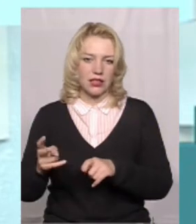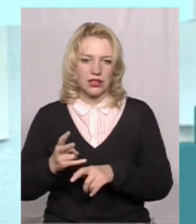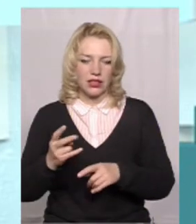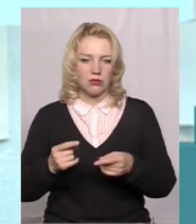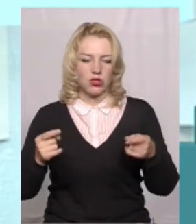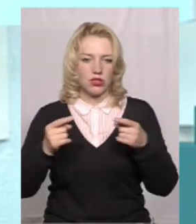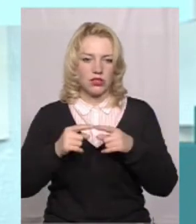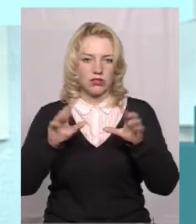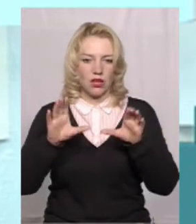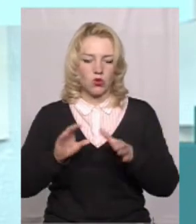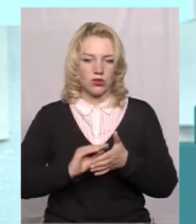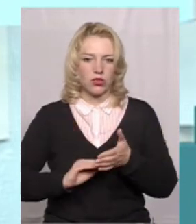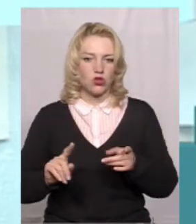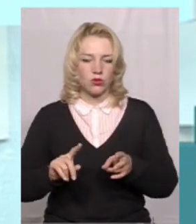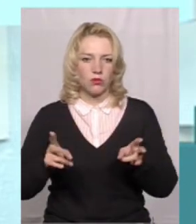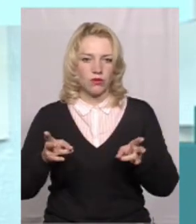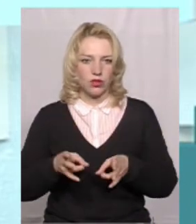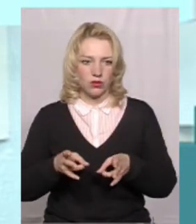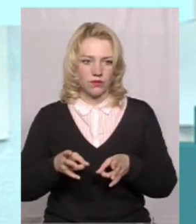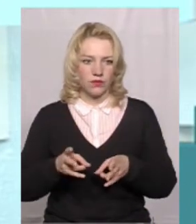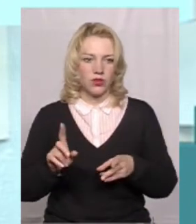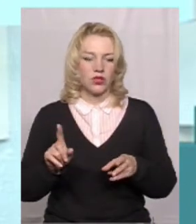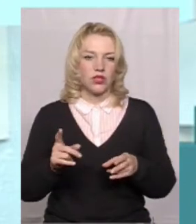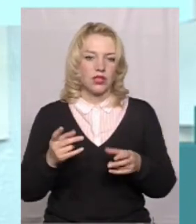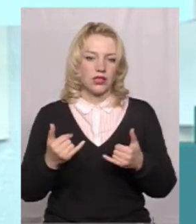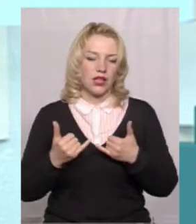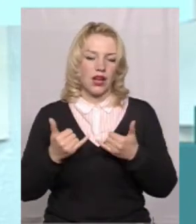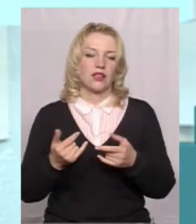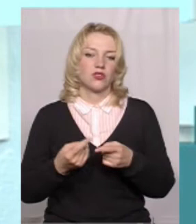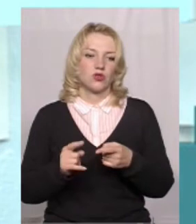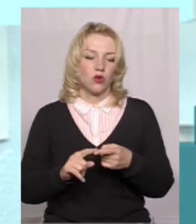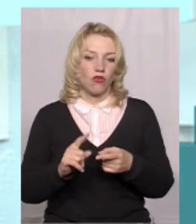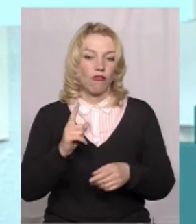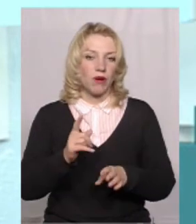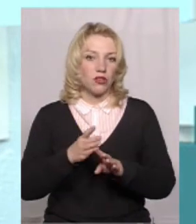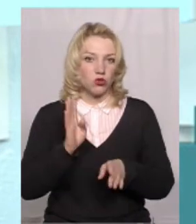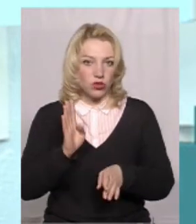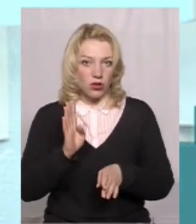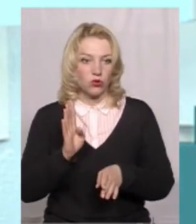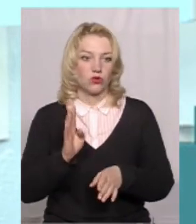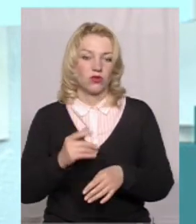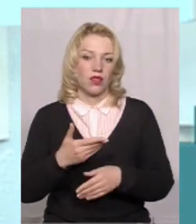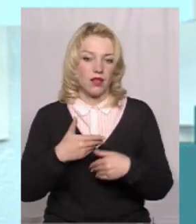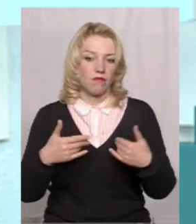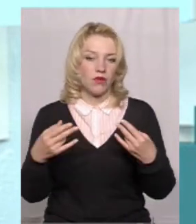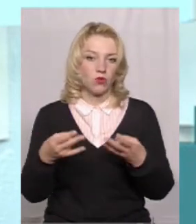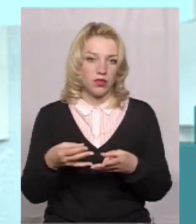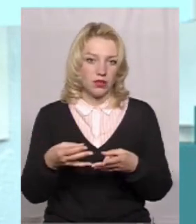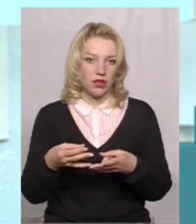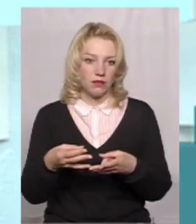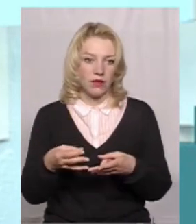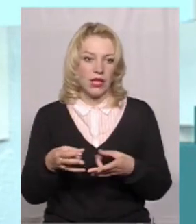законом описано, що потрібно для цього. І в першу чергу нам необхідна